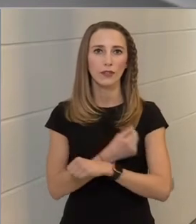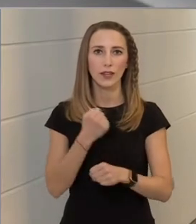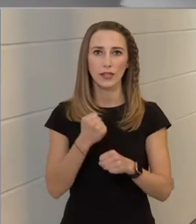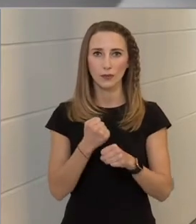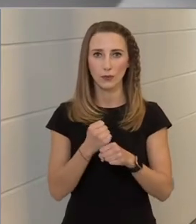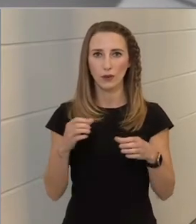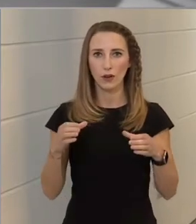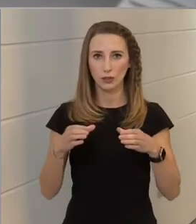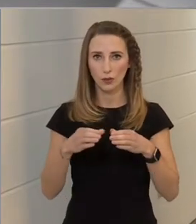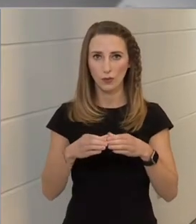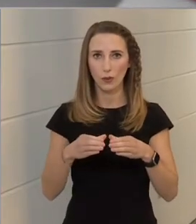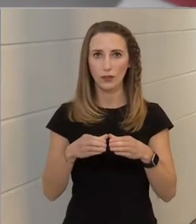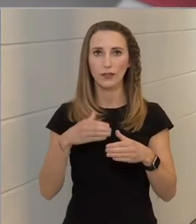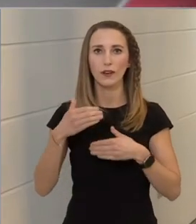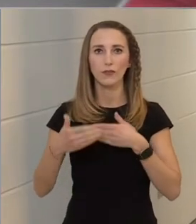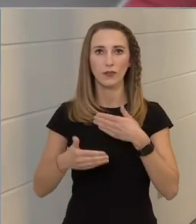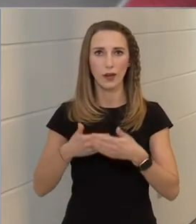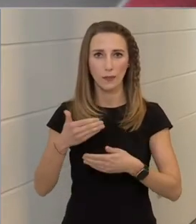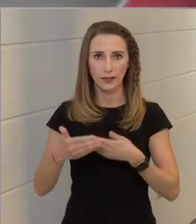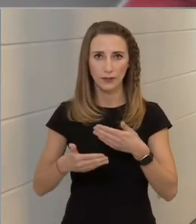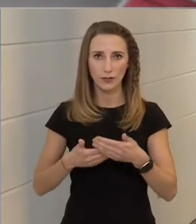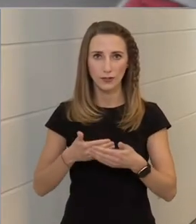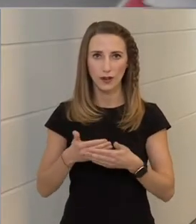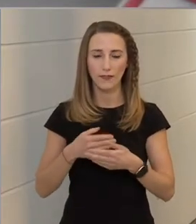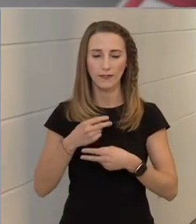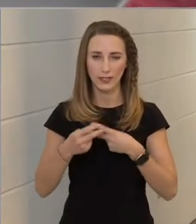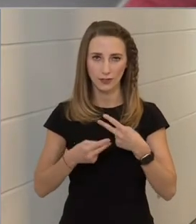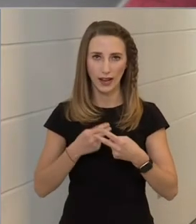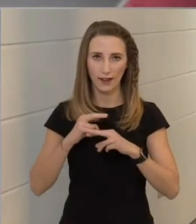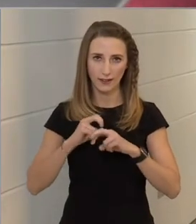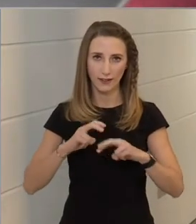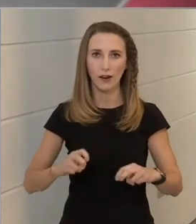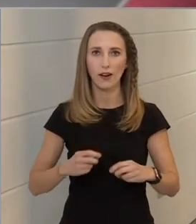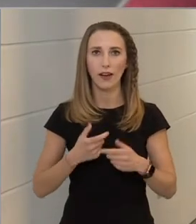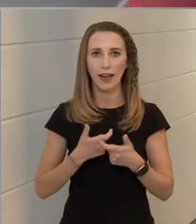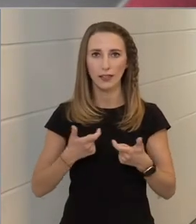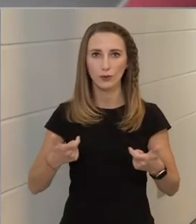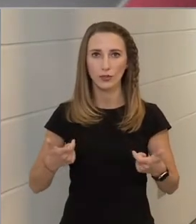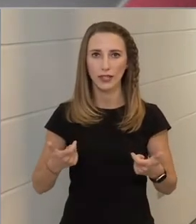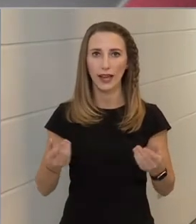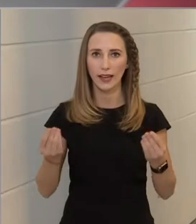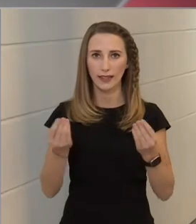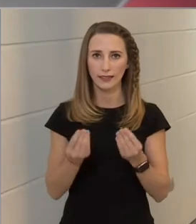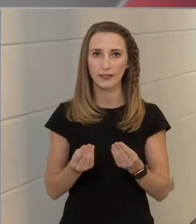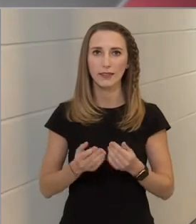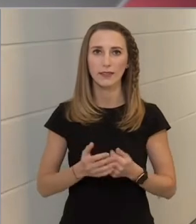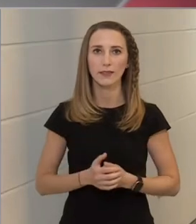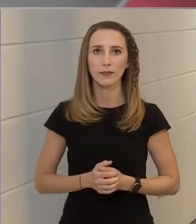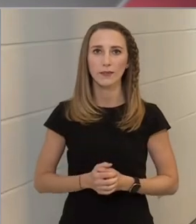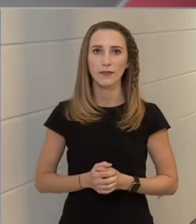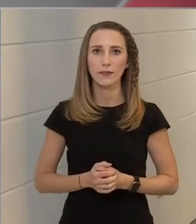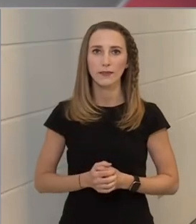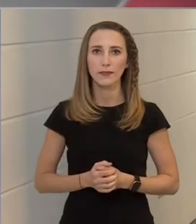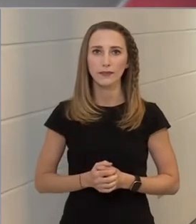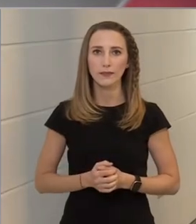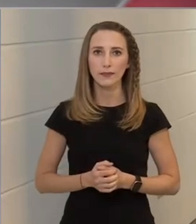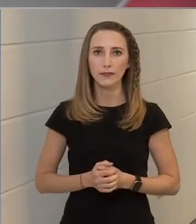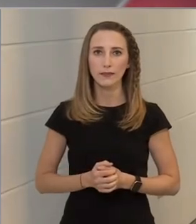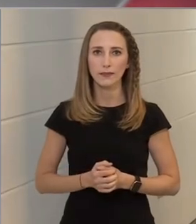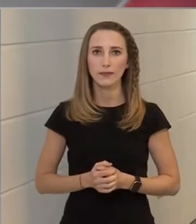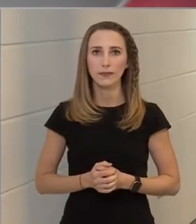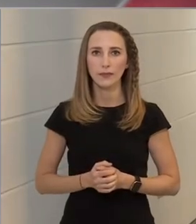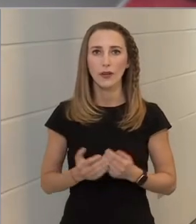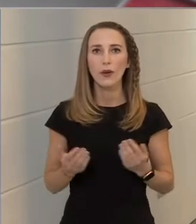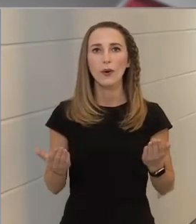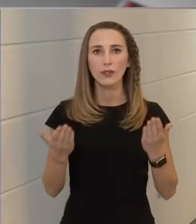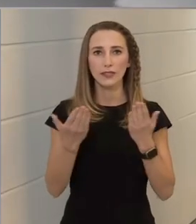munkacsoport folyamatosan vizsgálja a lehetőségeket, összeveti azt a